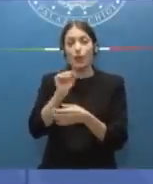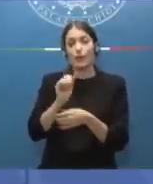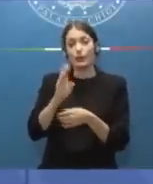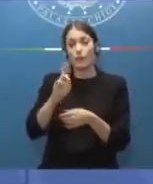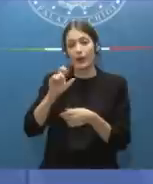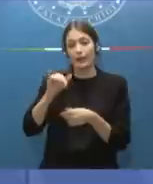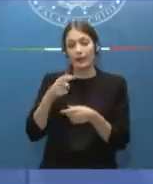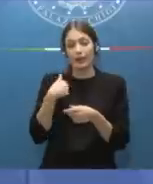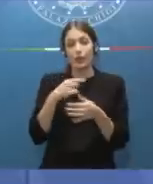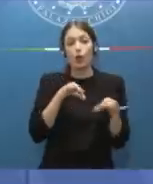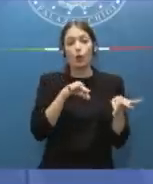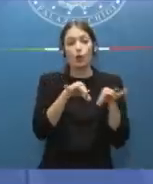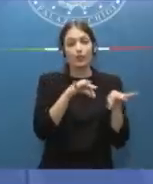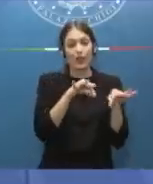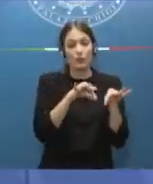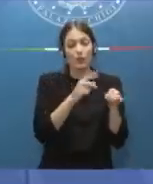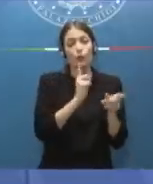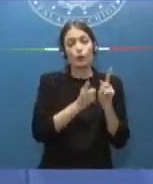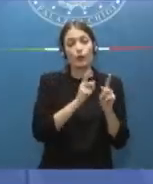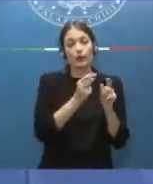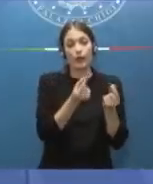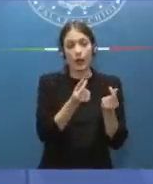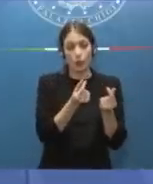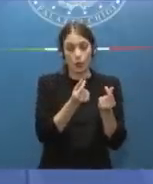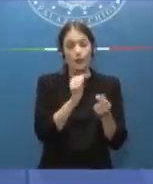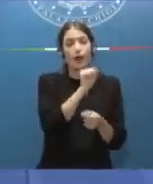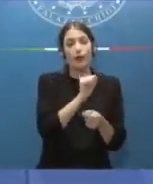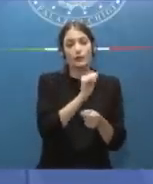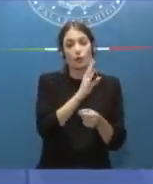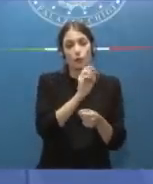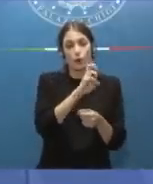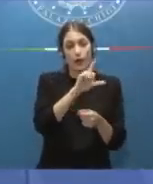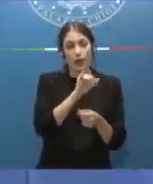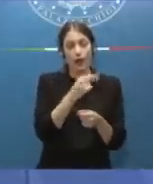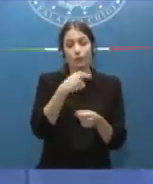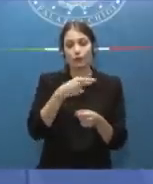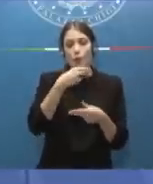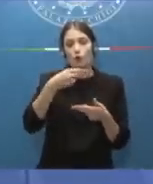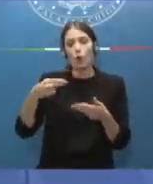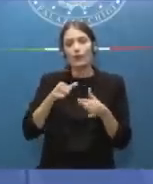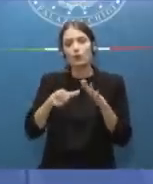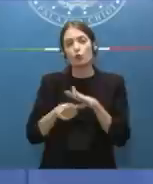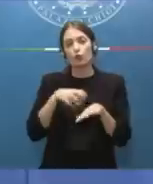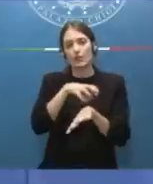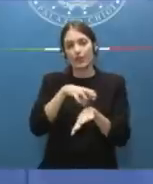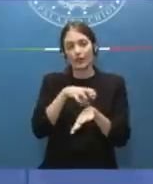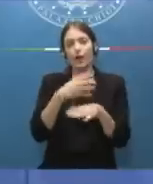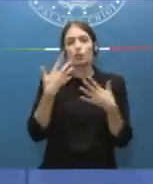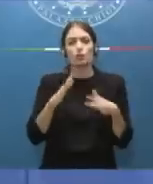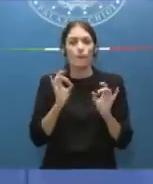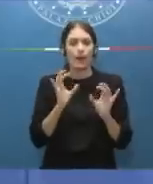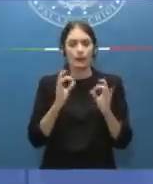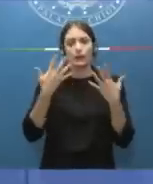coordinamento delle politiche economiche Alessandro Morelli. Queste sono le nomine dei sottosegretari che sono state fatte questa